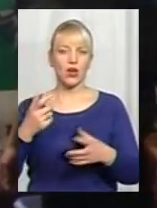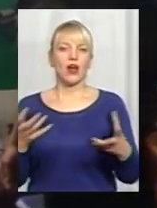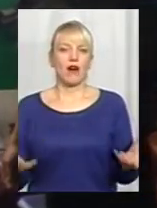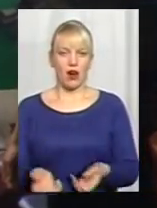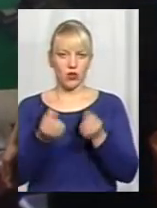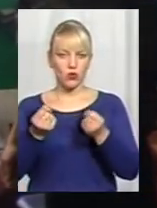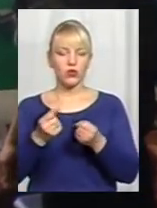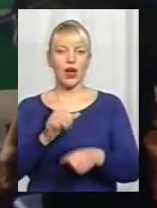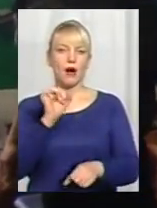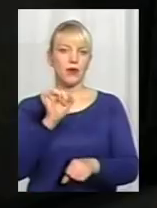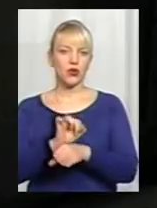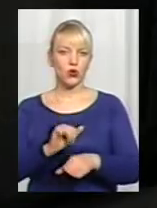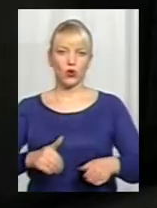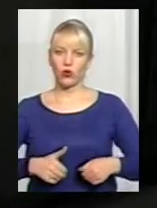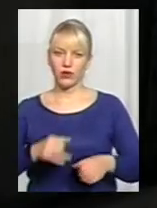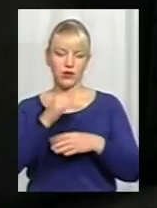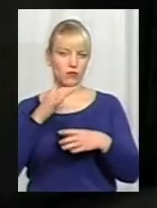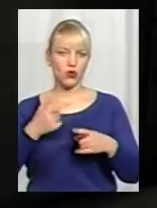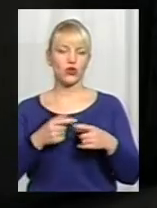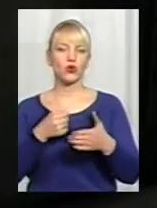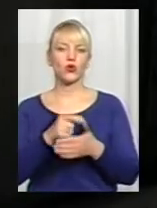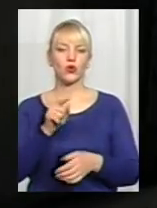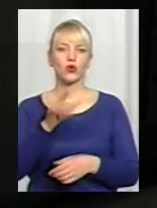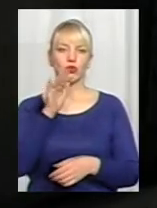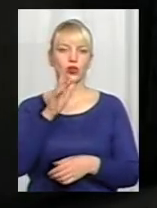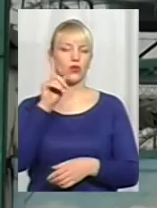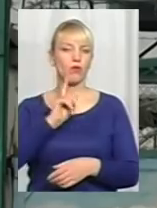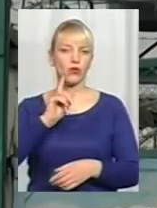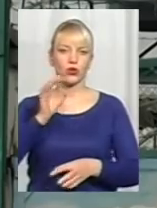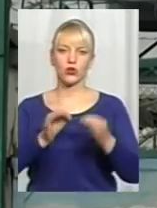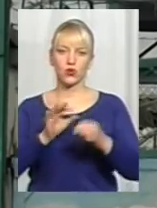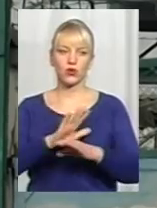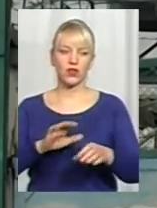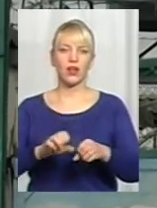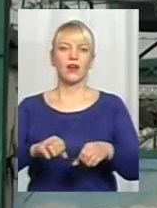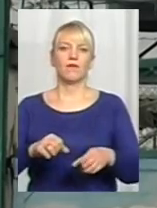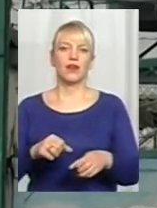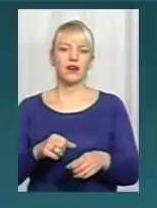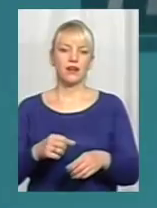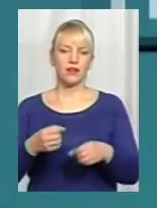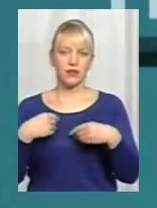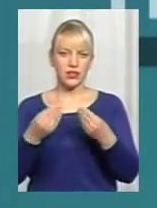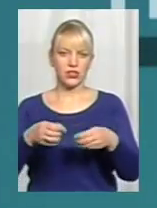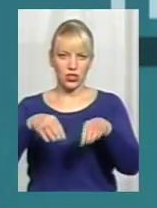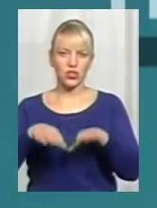припинити голодовку не мають права. До того часу, поки суд не винесе рішення годувати їх примусово.